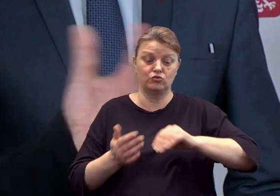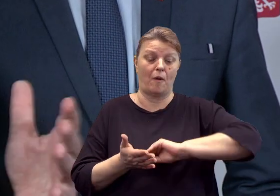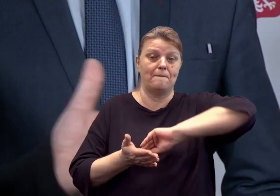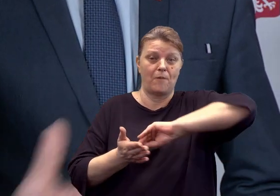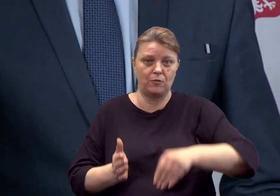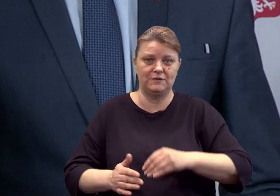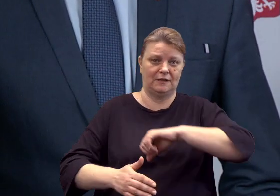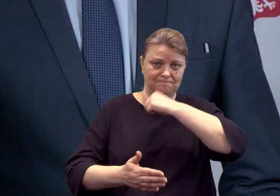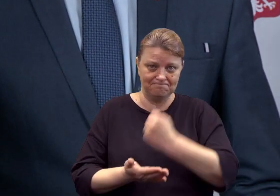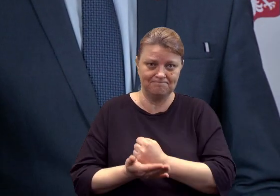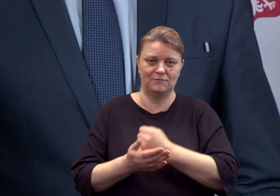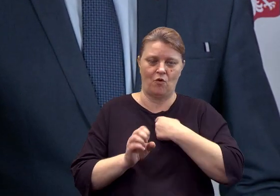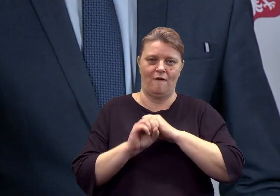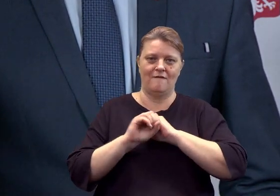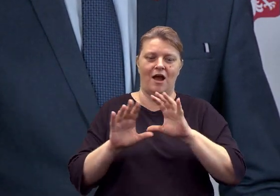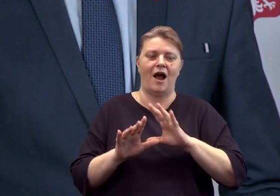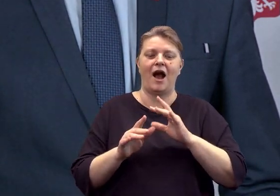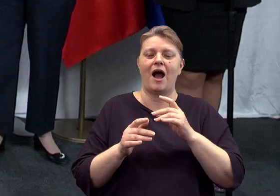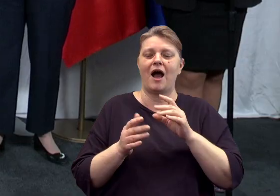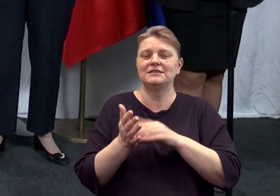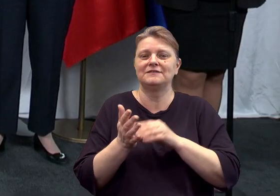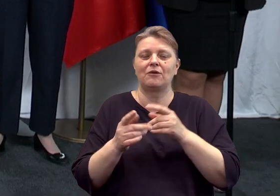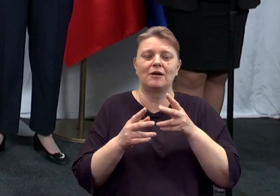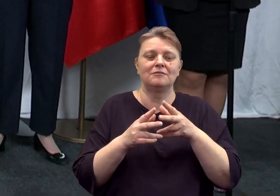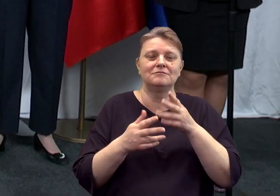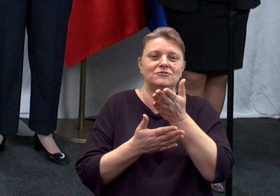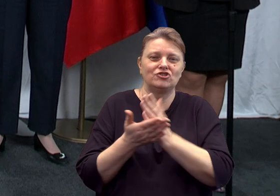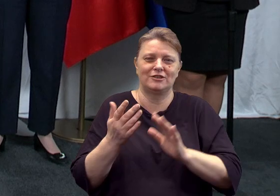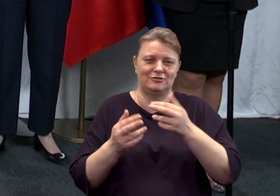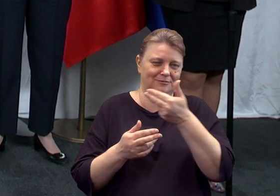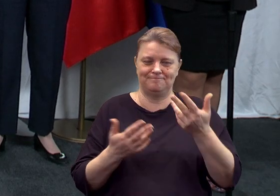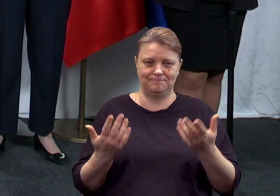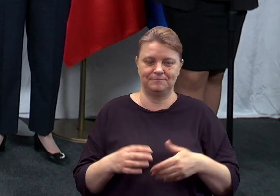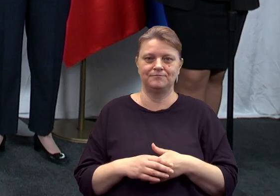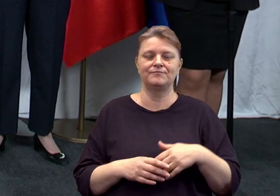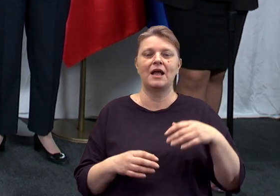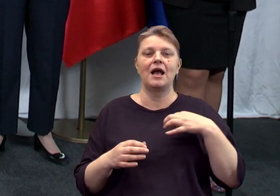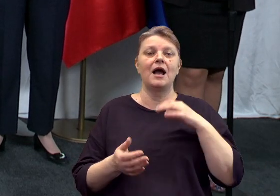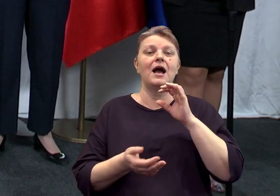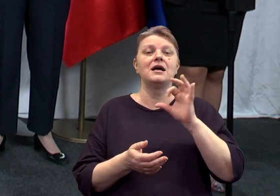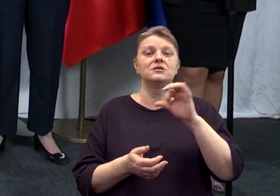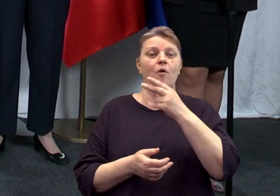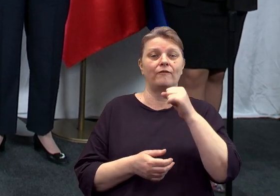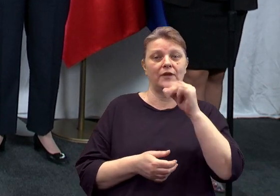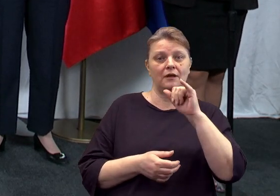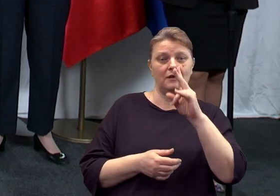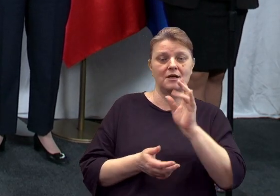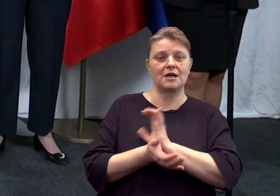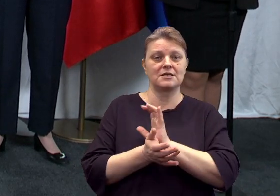o takich pojedynczych rozmowach. Zapraszam pani redaktor. Karolina Słowik, Gazeta Wyborcza. Dzień dobry.